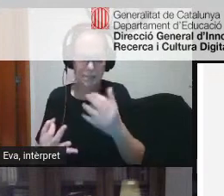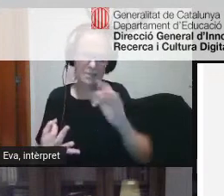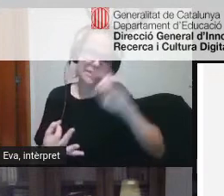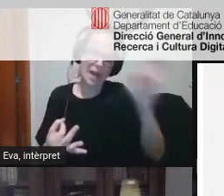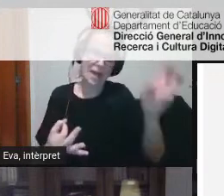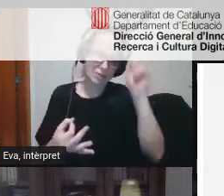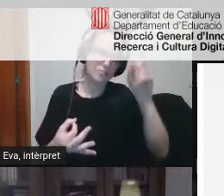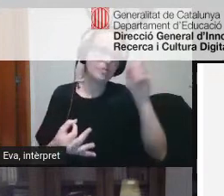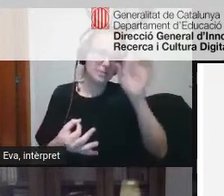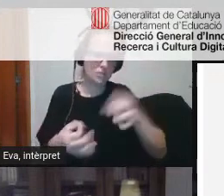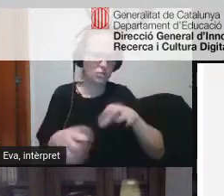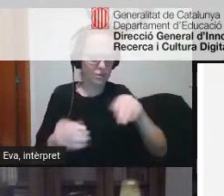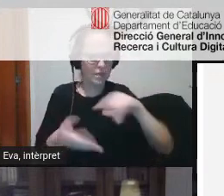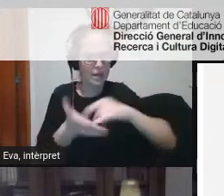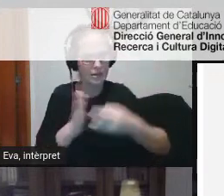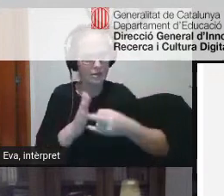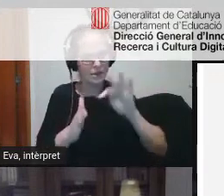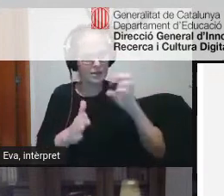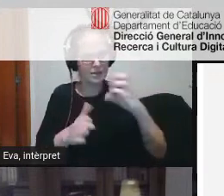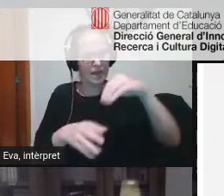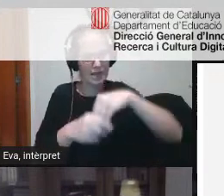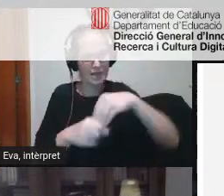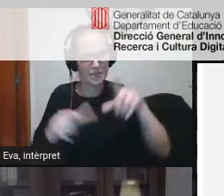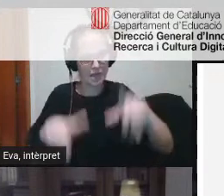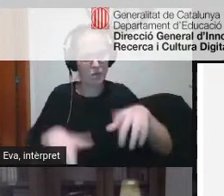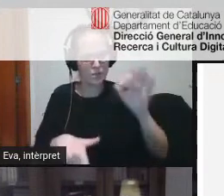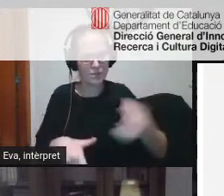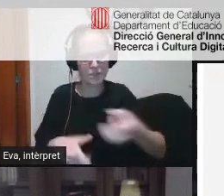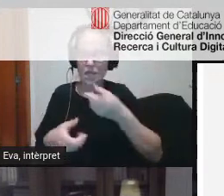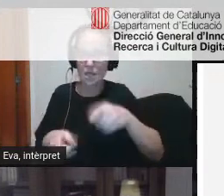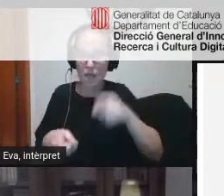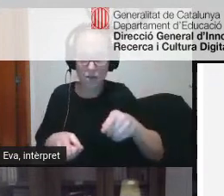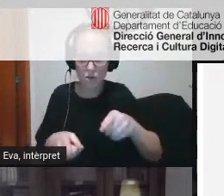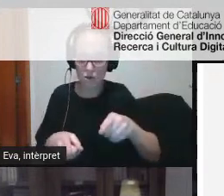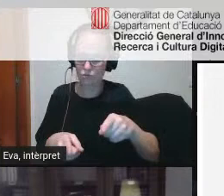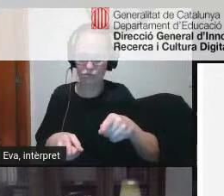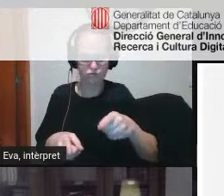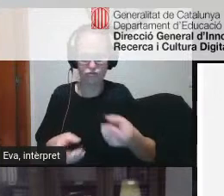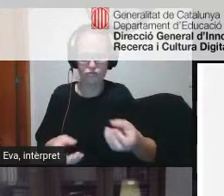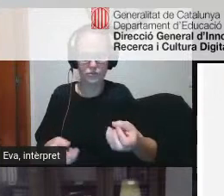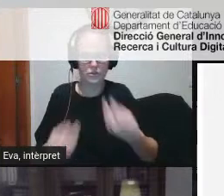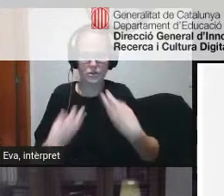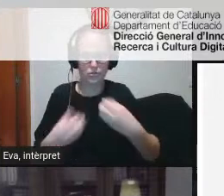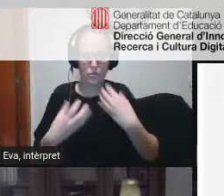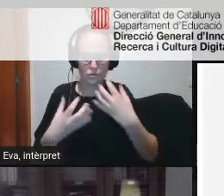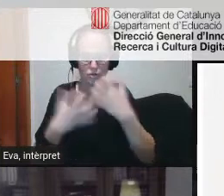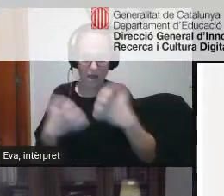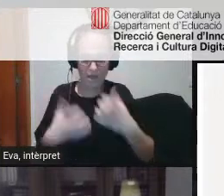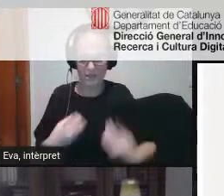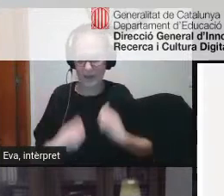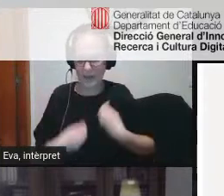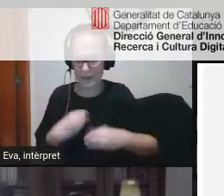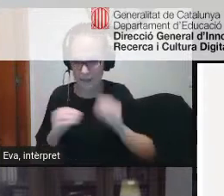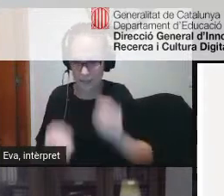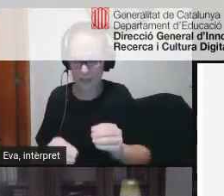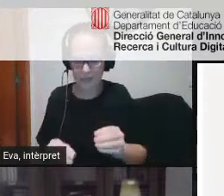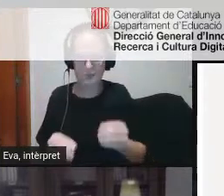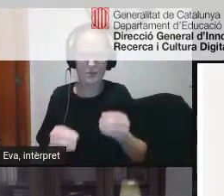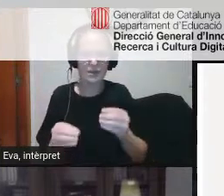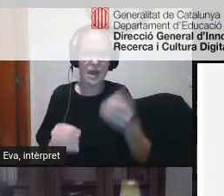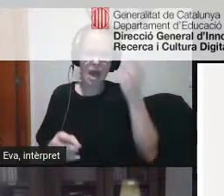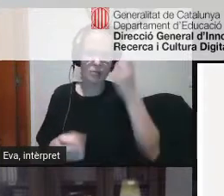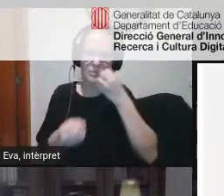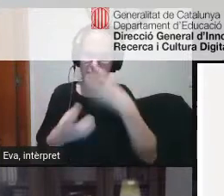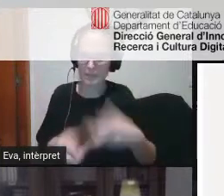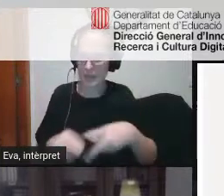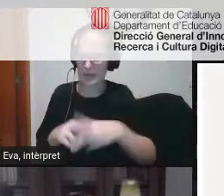metodologies TAC a l'aula i ens va donar molta informació sobre els neguits que tenien com responien els alumnes